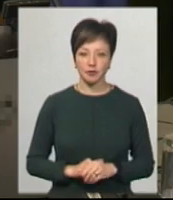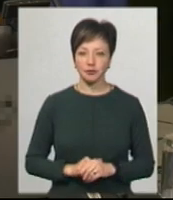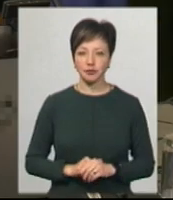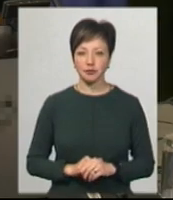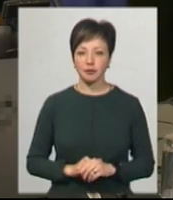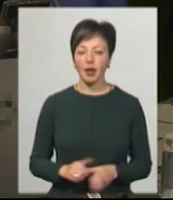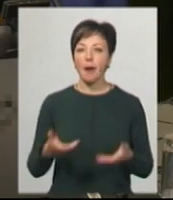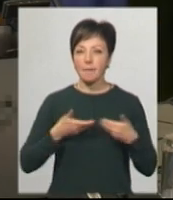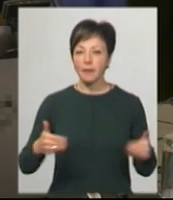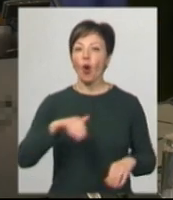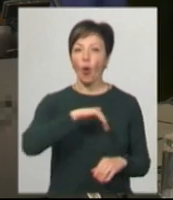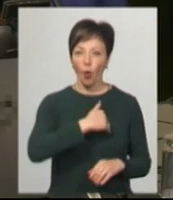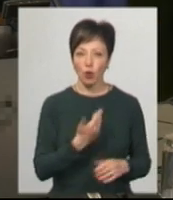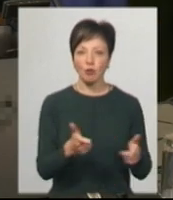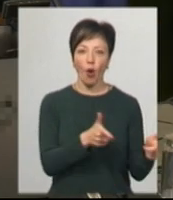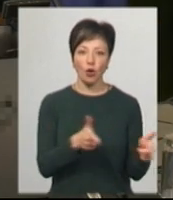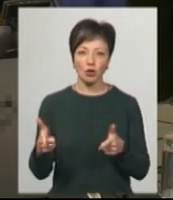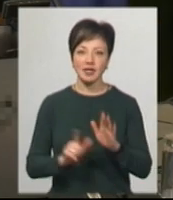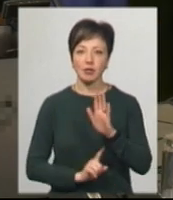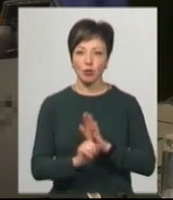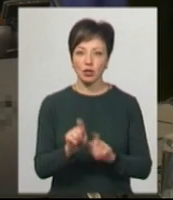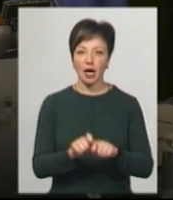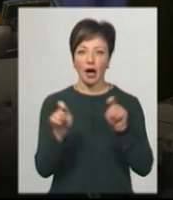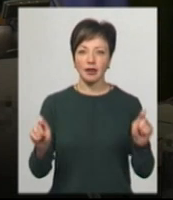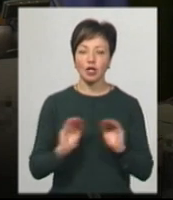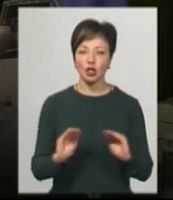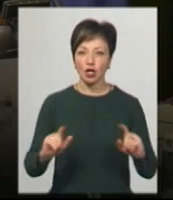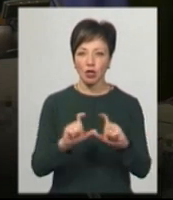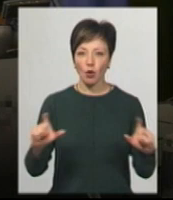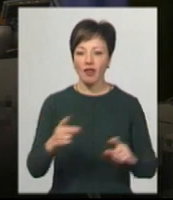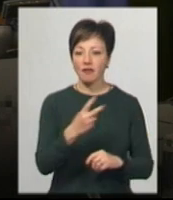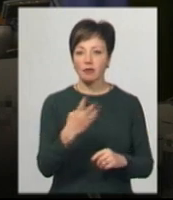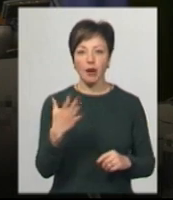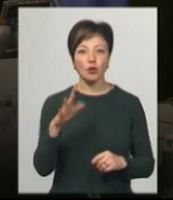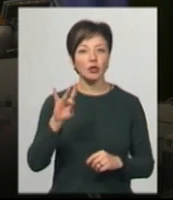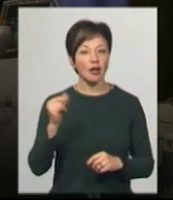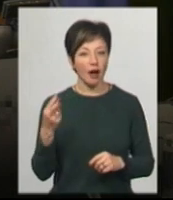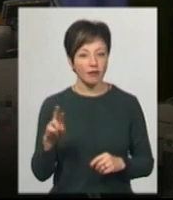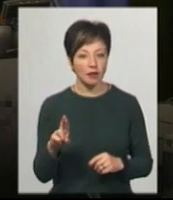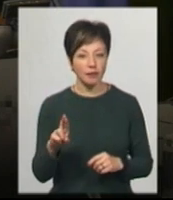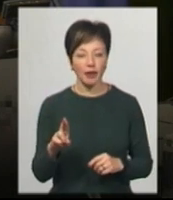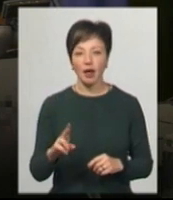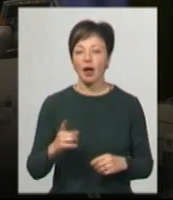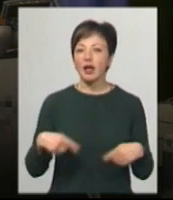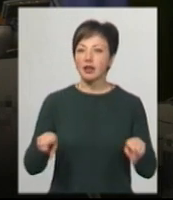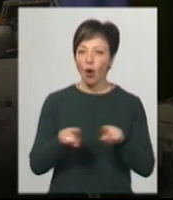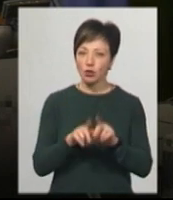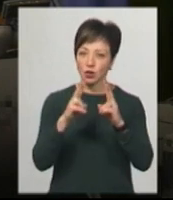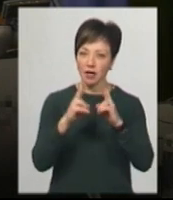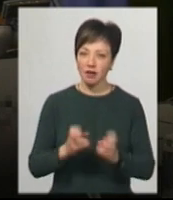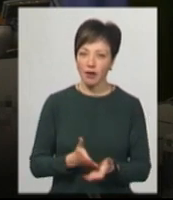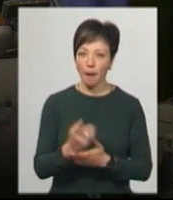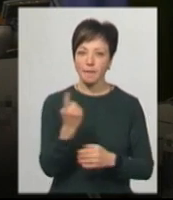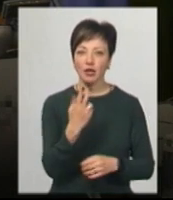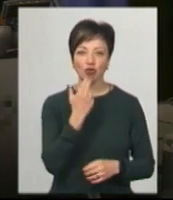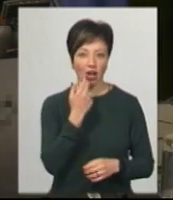Ми хочемо і готові запускати дитячі садочки з 25 травня. Розглядається так само варіант 1